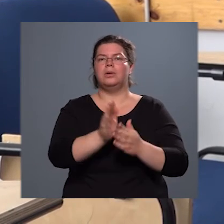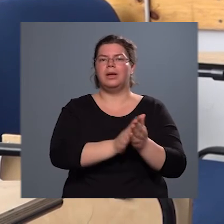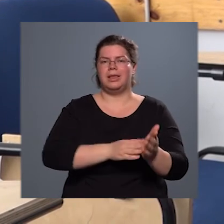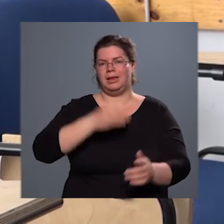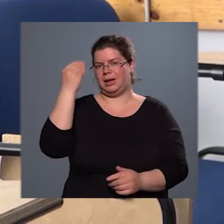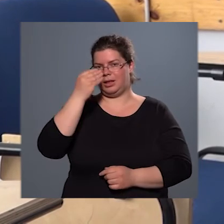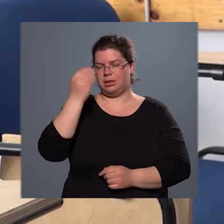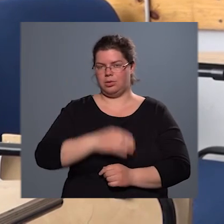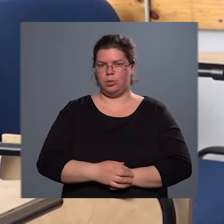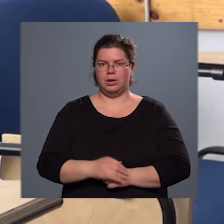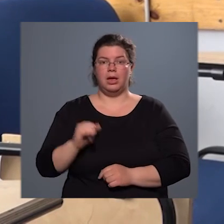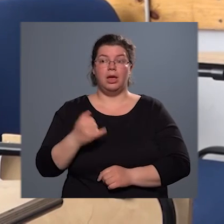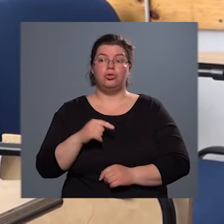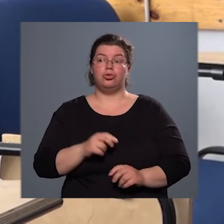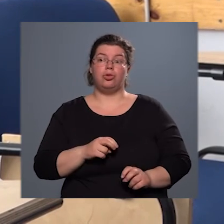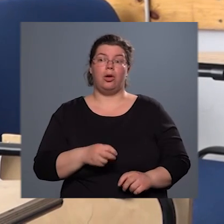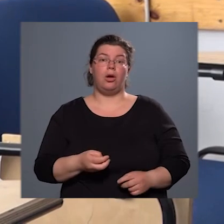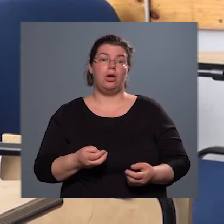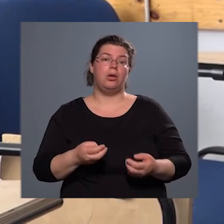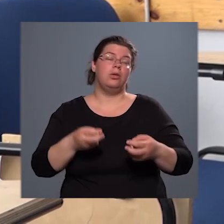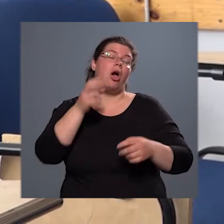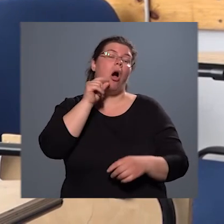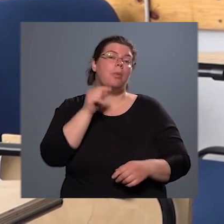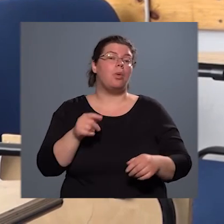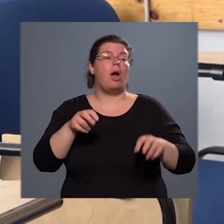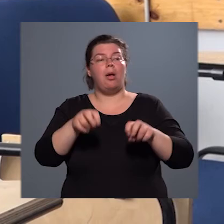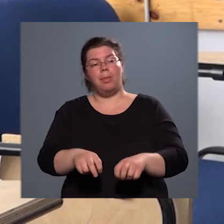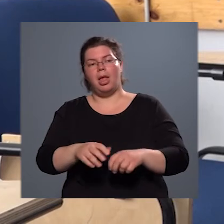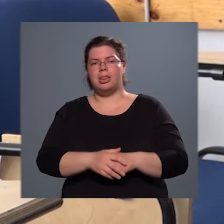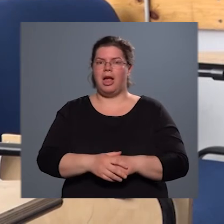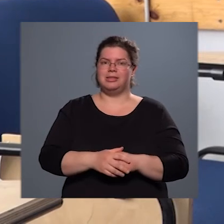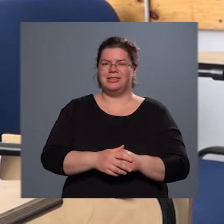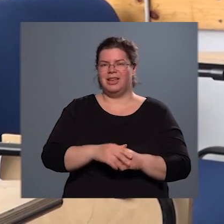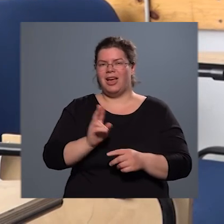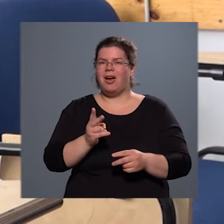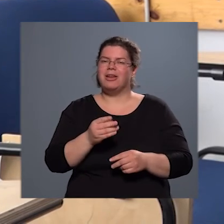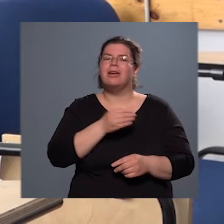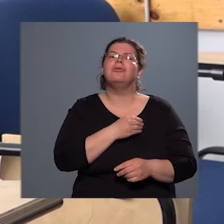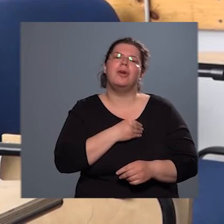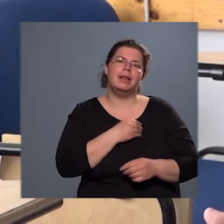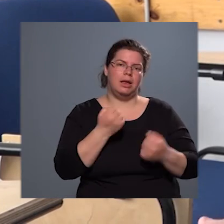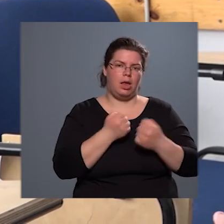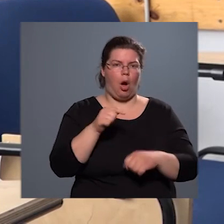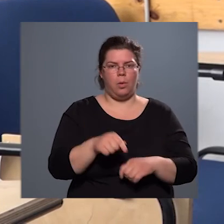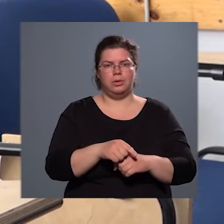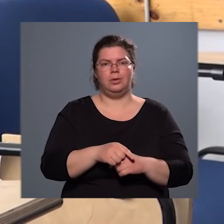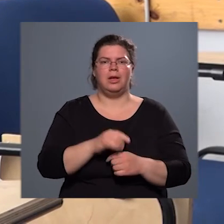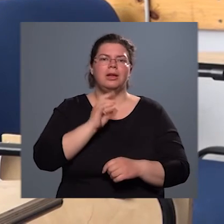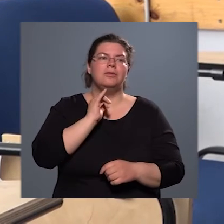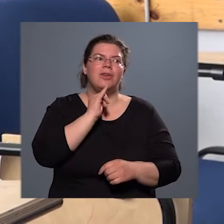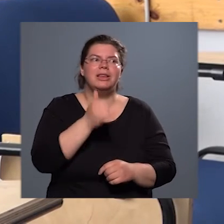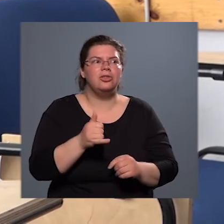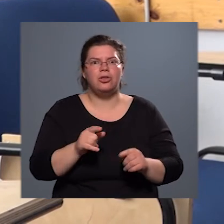tanulni, és ugye beül melléjük apuka, aki kicsit félti az autóját, meg aki ott nincs pedál,